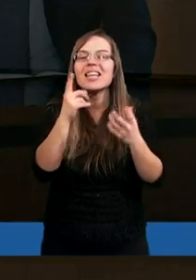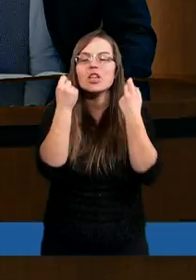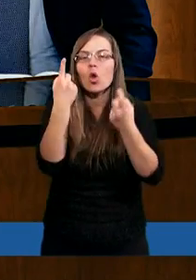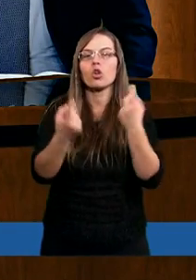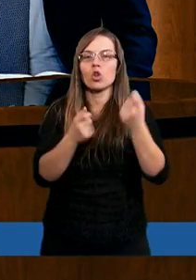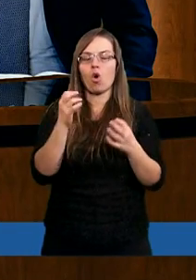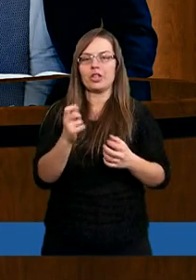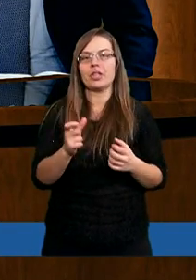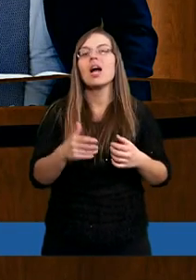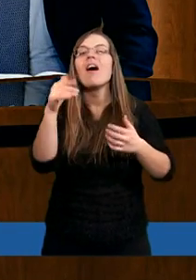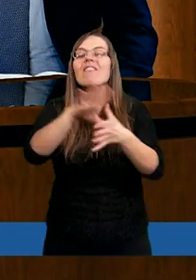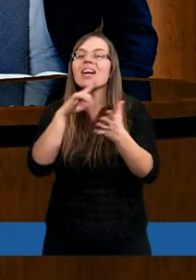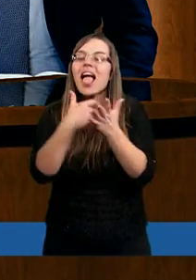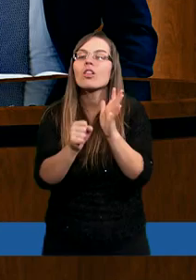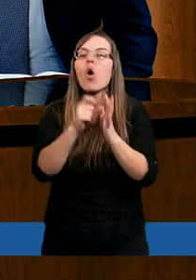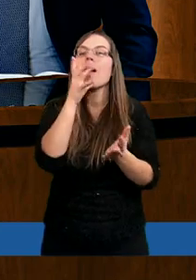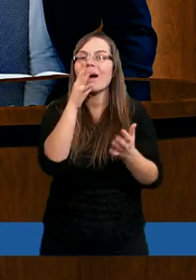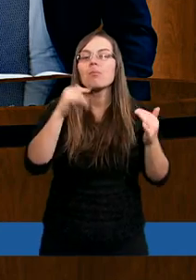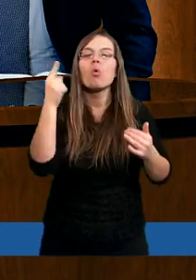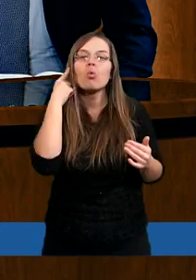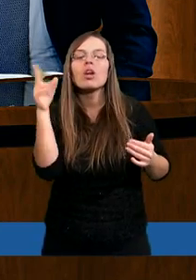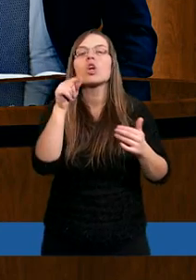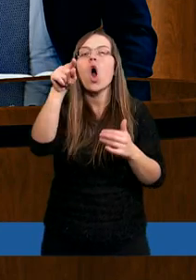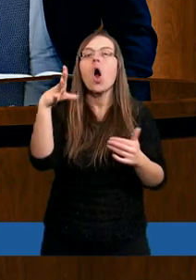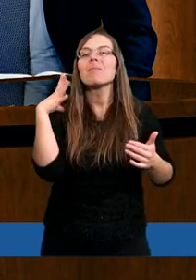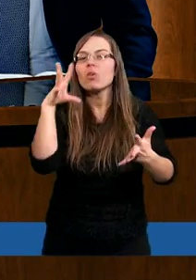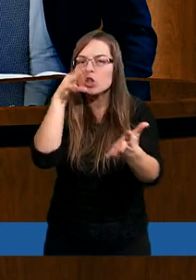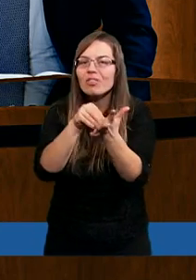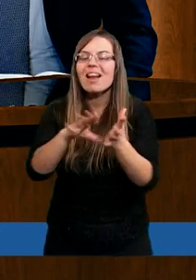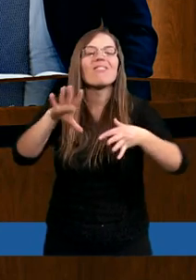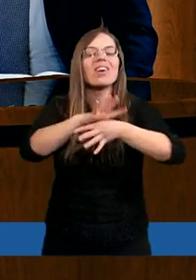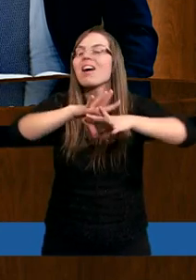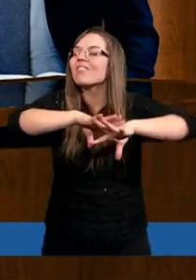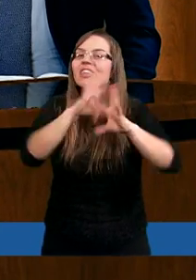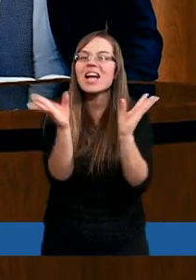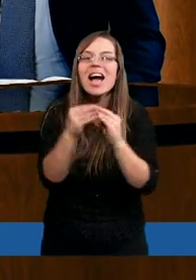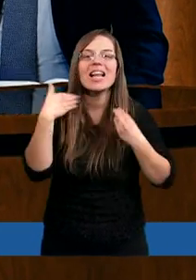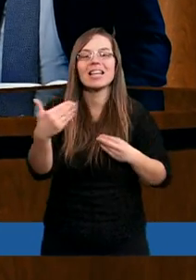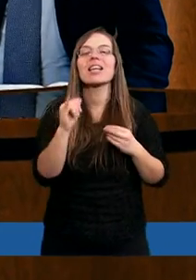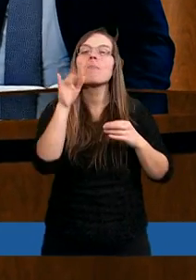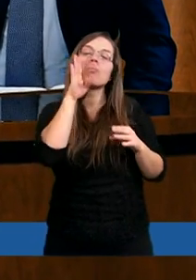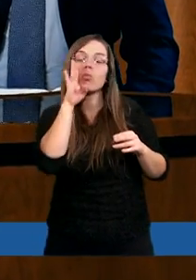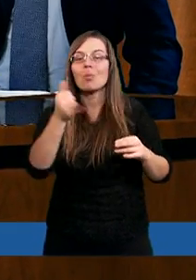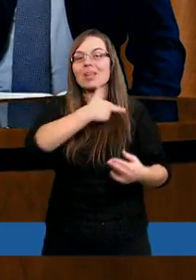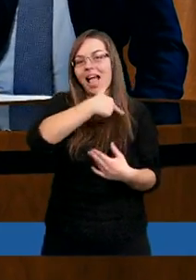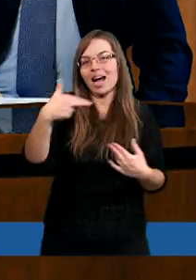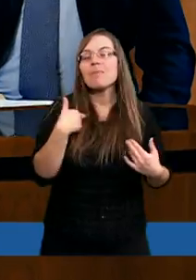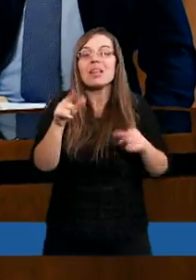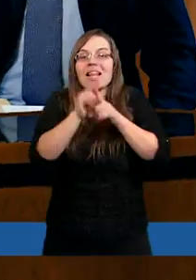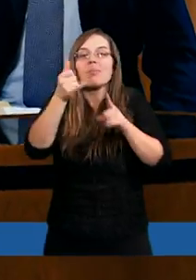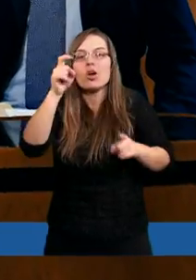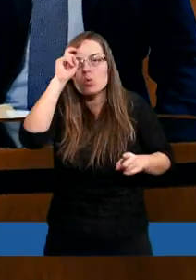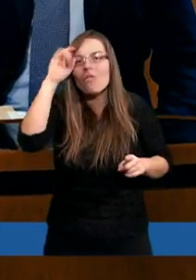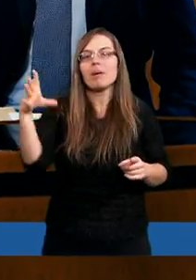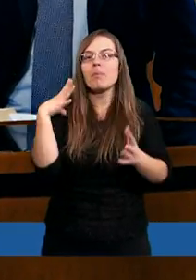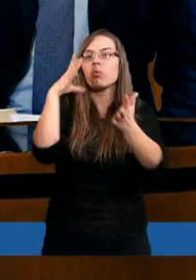W Lisie do Hebrajczyków mogliśmy słyszeć o tym, że On był doświadczony we wszystkim podobnie jak my, jak